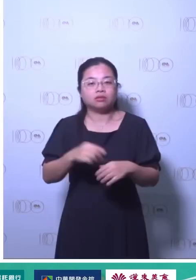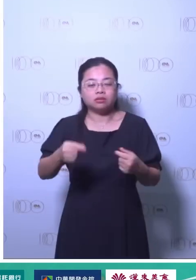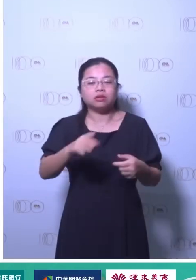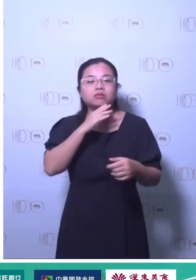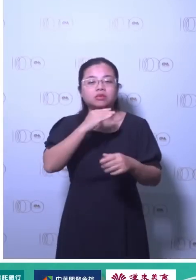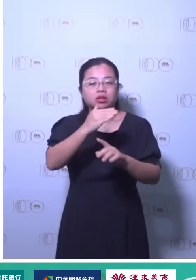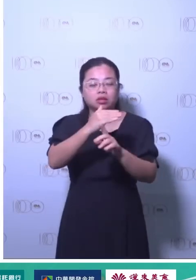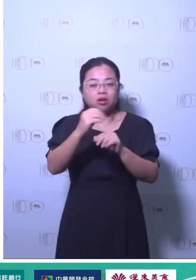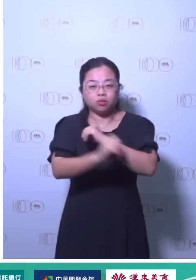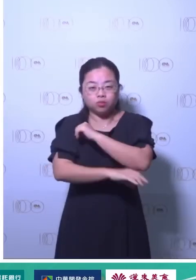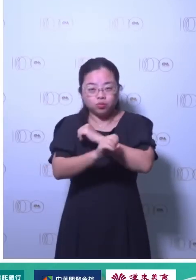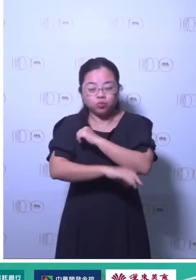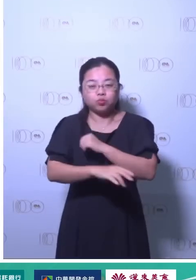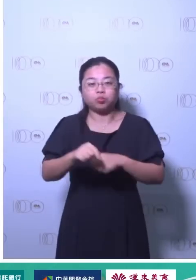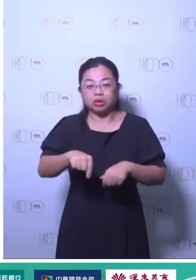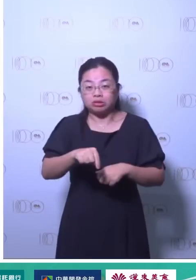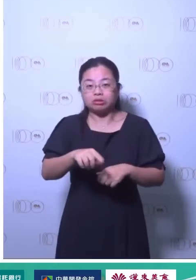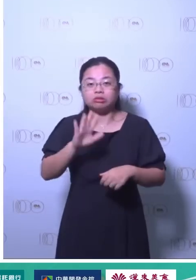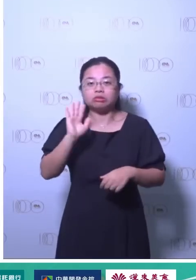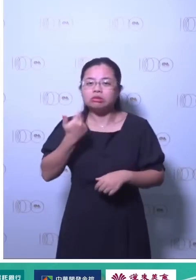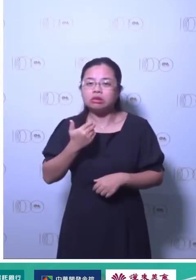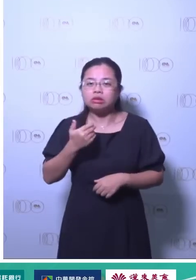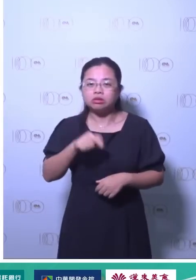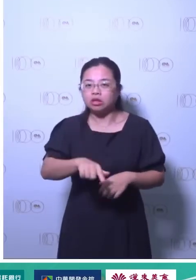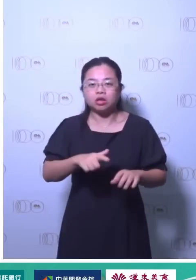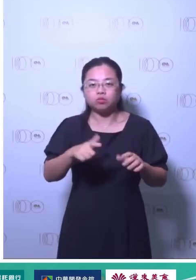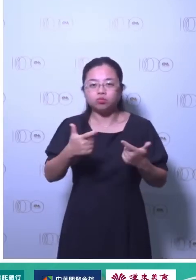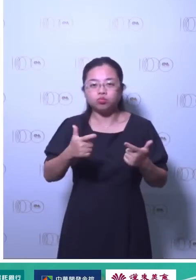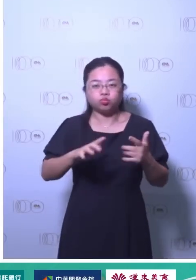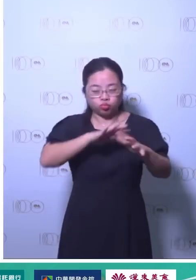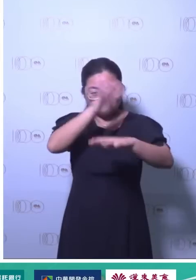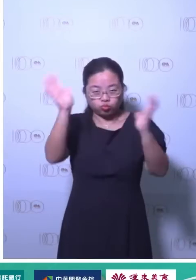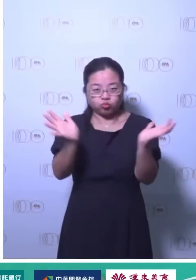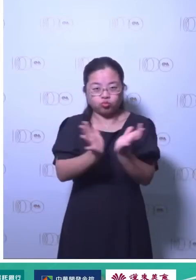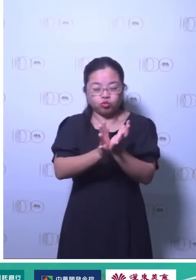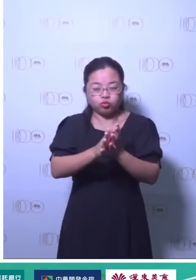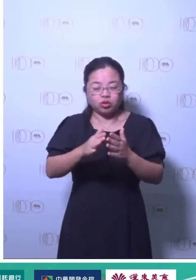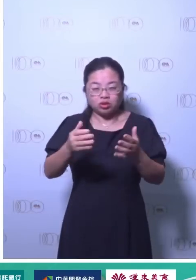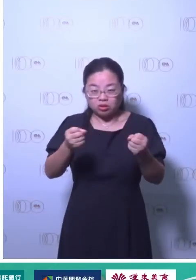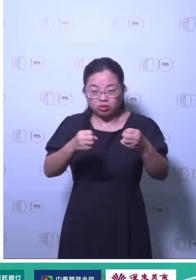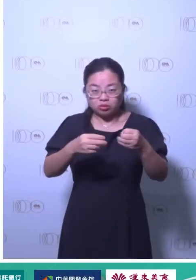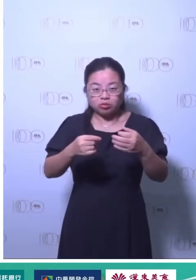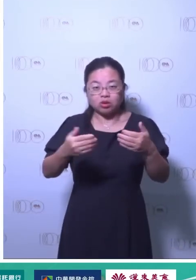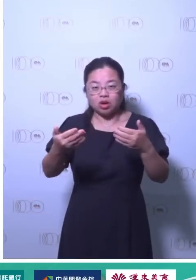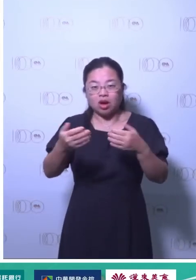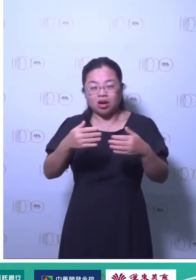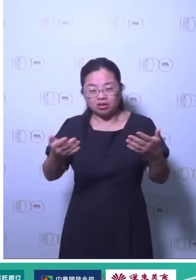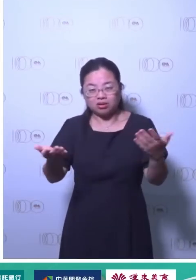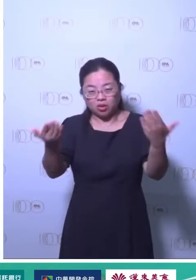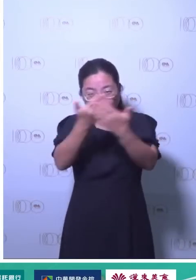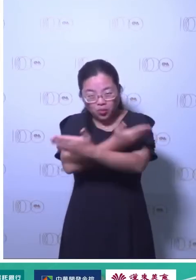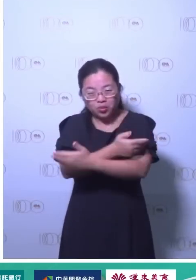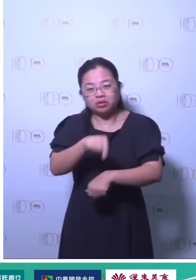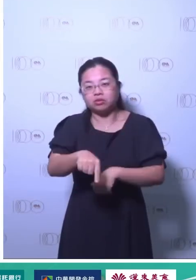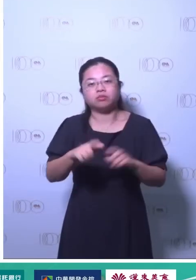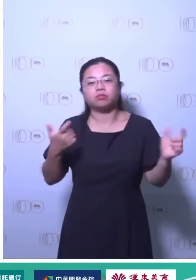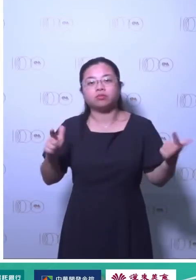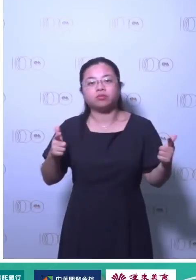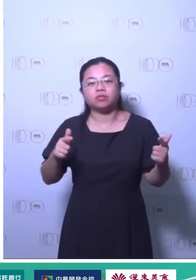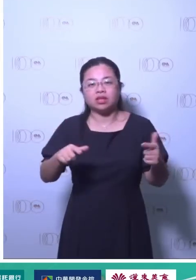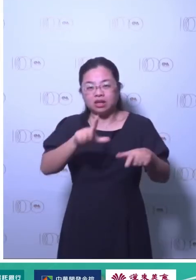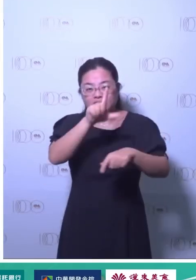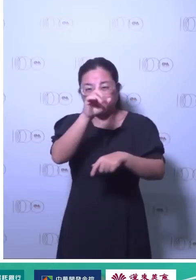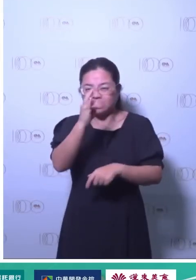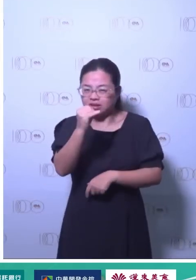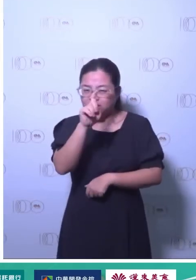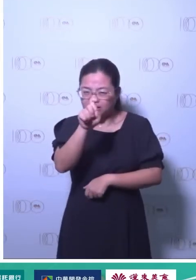央社的专业跟他们同仁付出的努力各位先进如果你手上已经有这本书你大概翻一下虽然它名字